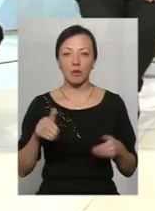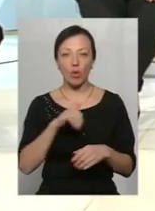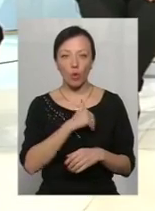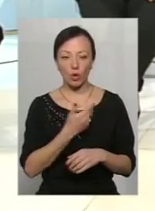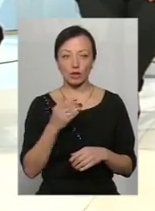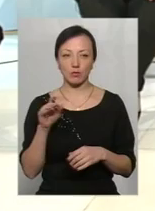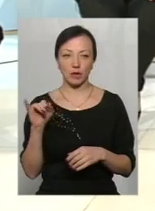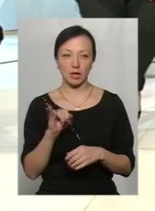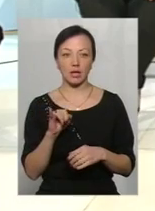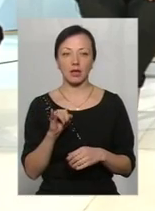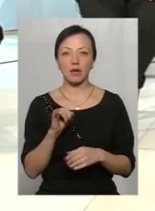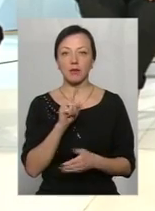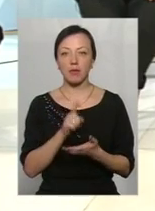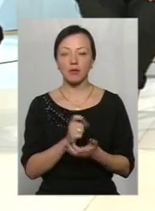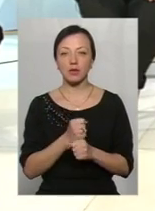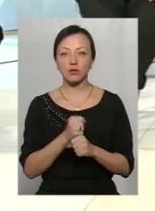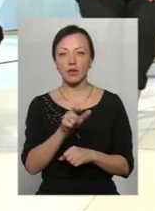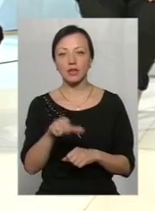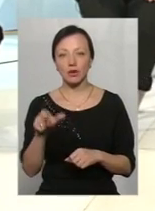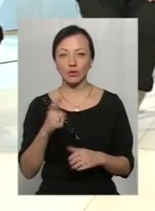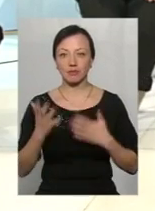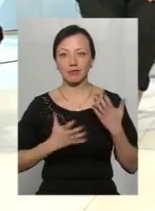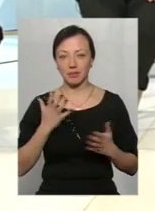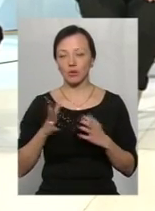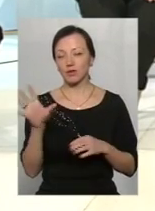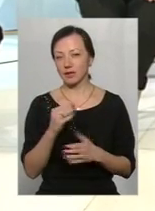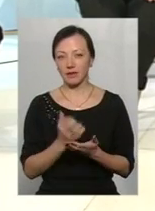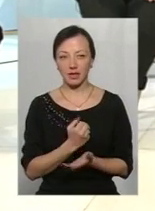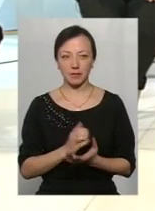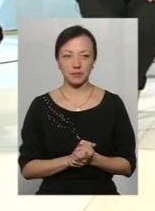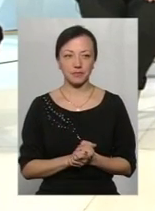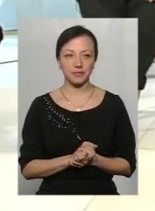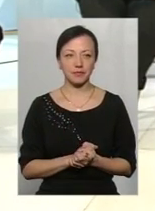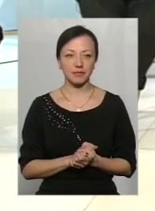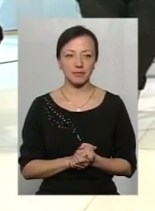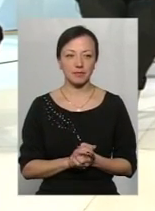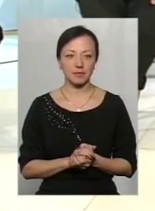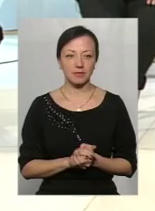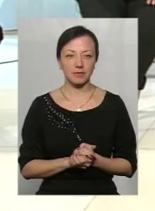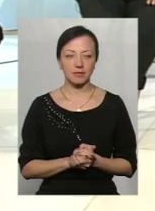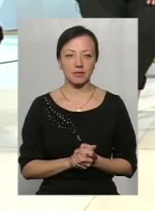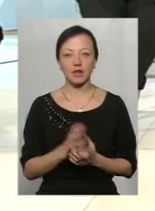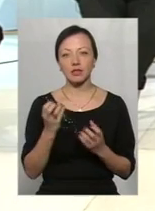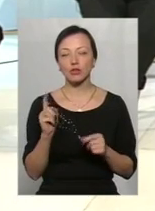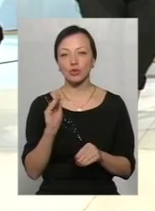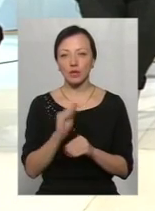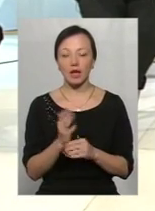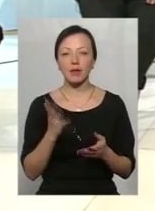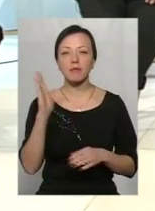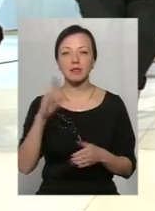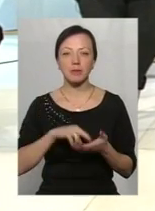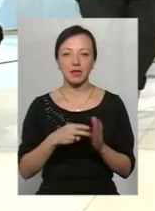хочемо. І мають працювати люди, які горять очі, і тоді в нас все вийшається. Дякую, пані Верліна. Пане Ігоро, можливо, ви щось додастали? Які